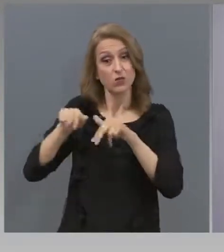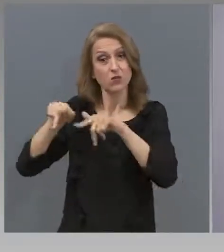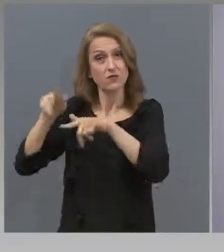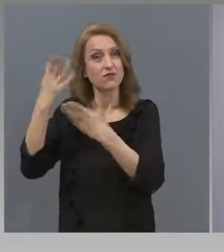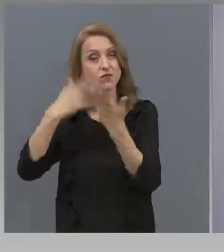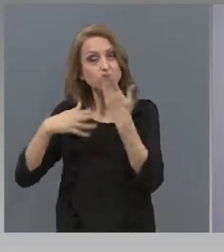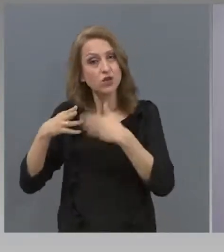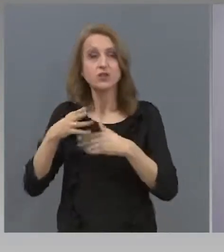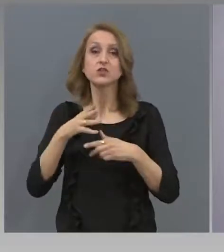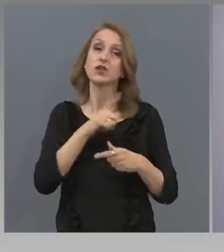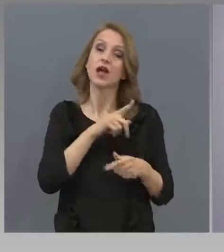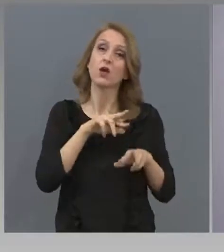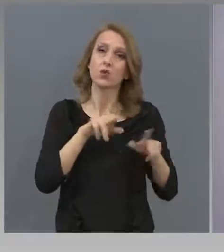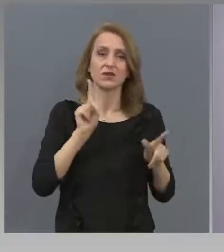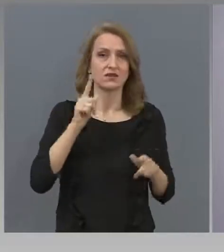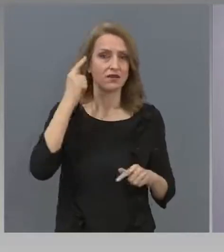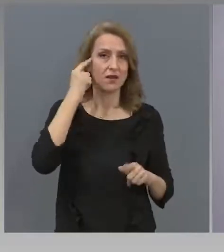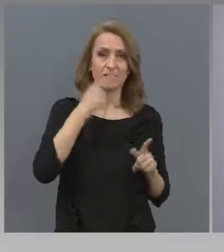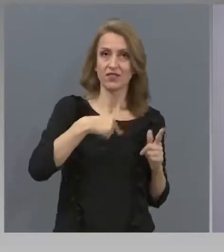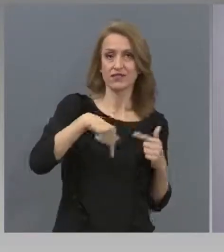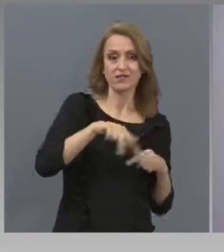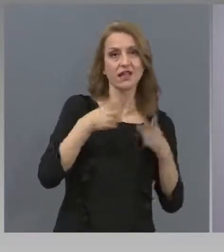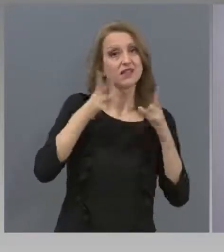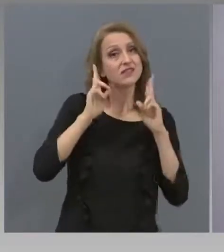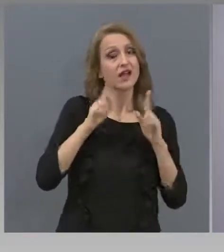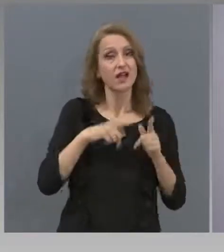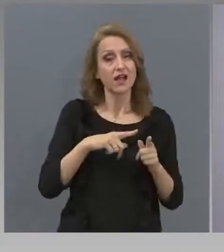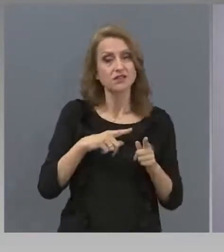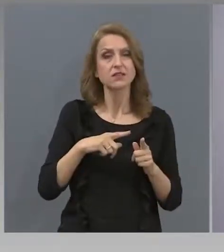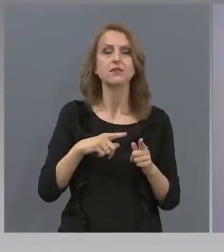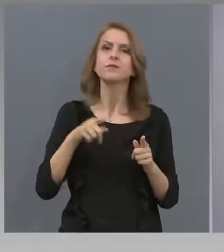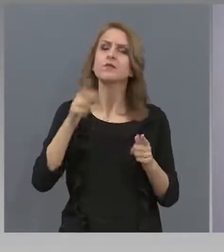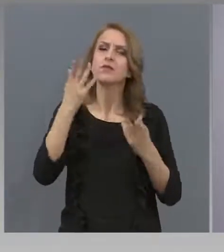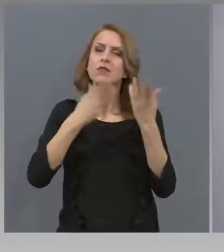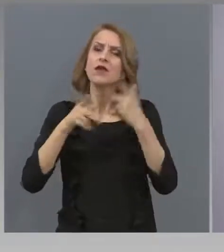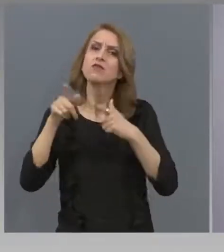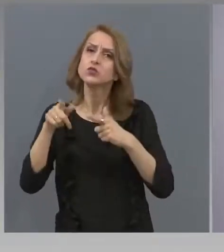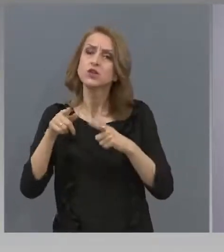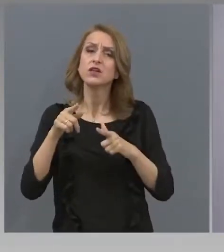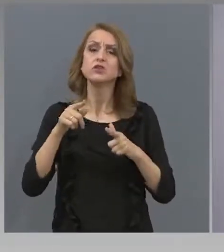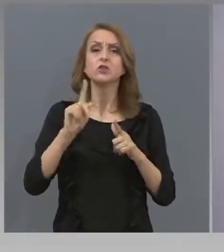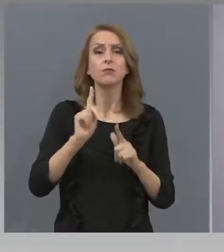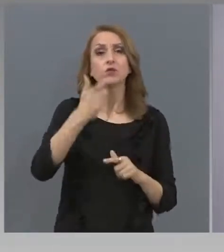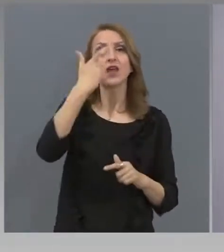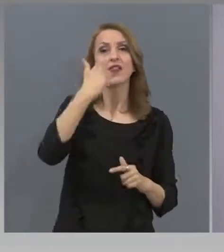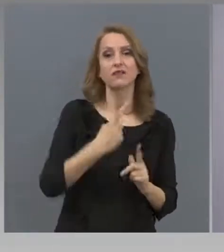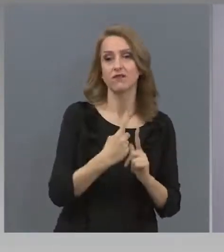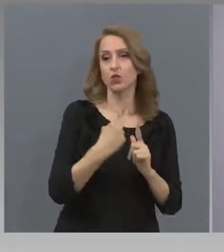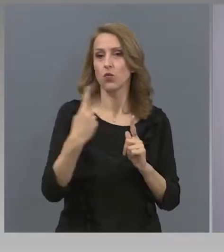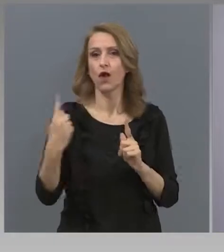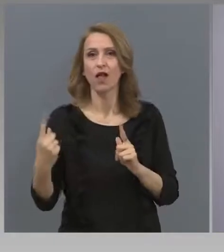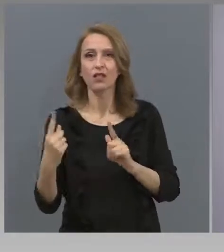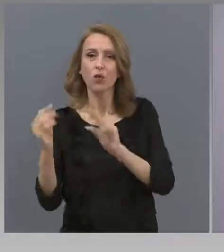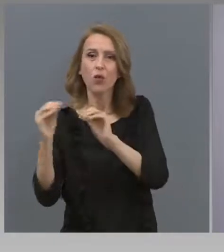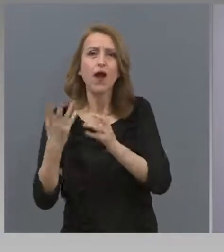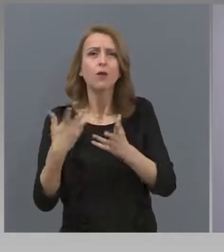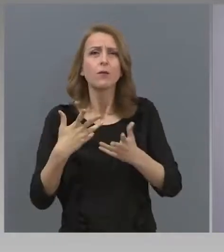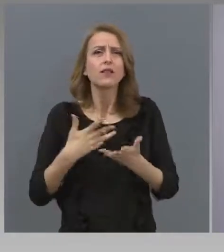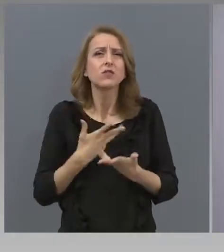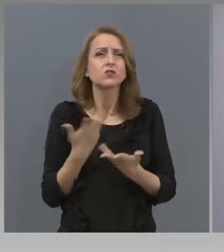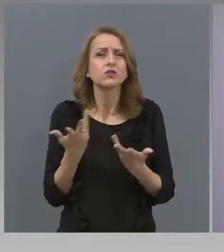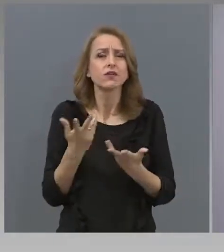направени изключения за присъствието в училищи за други дейности, но индивидуално. Общо взето принципът е,